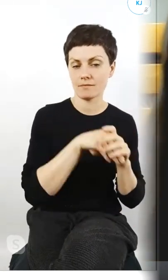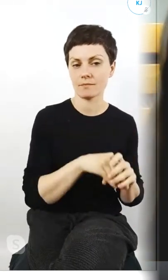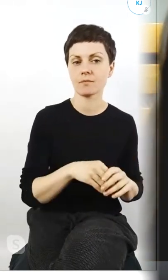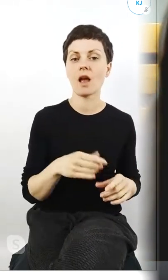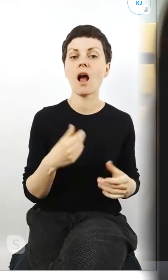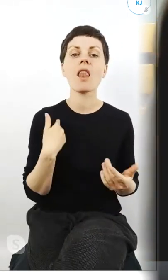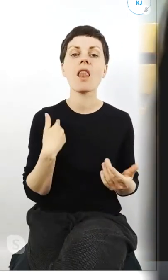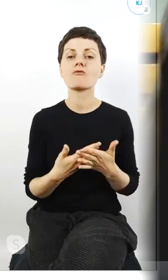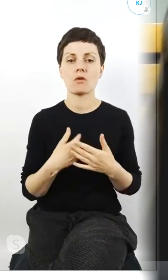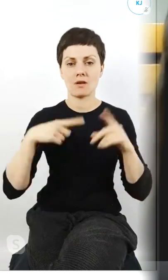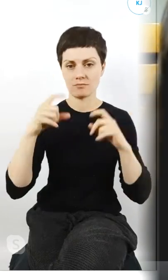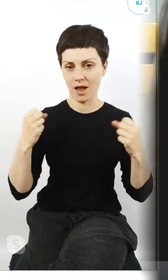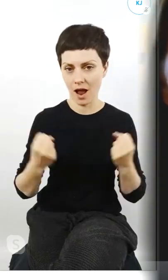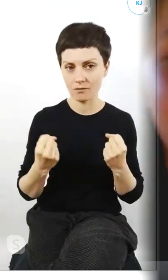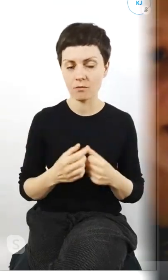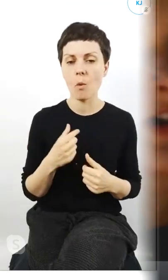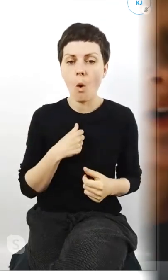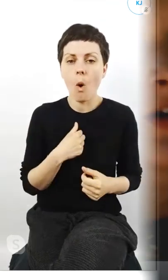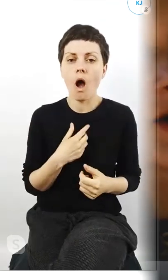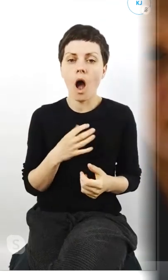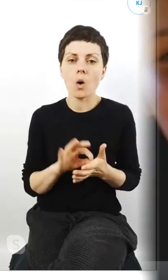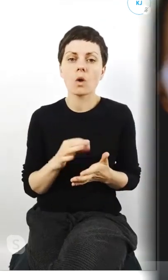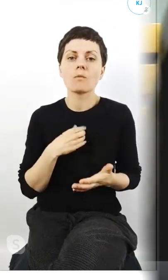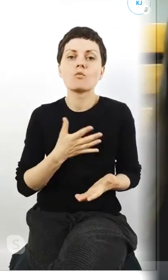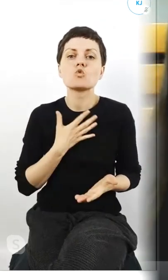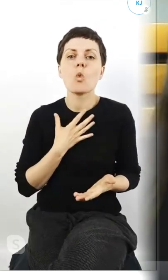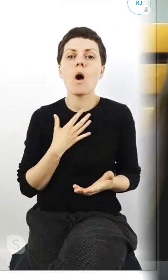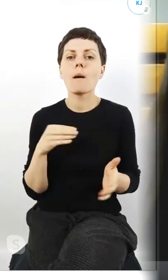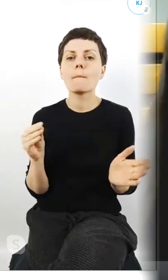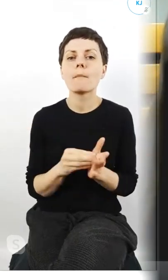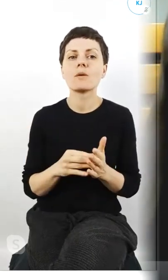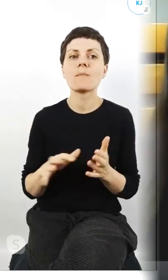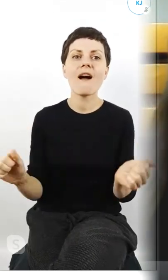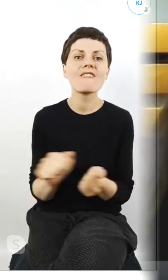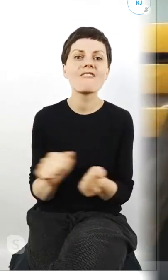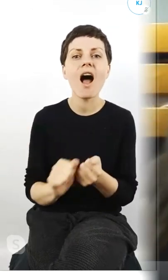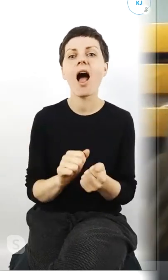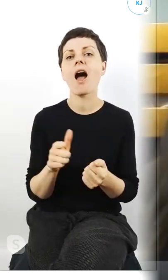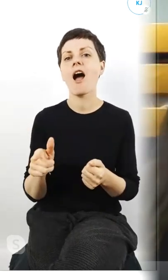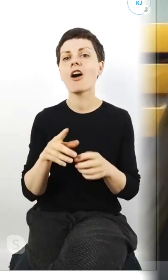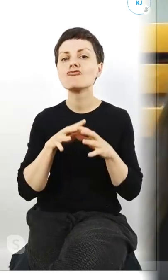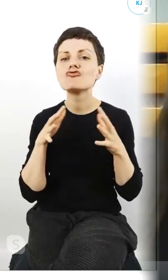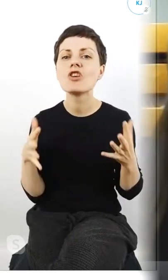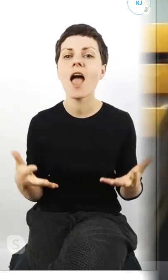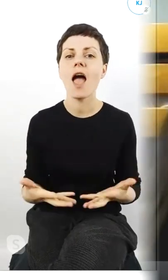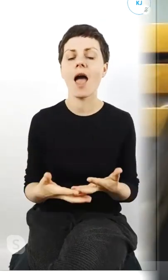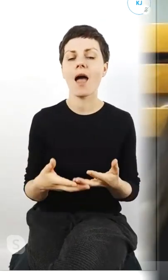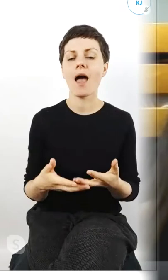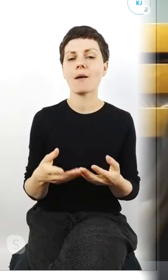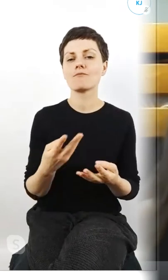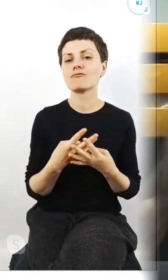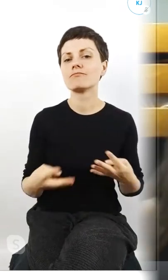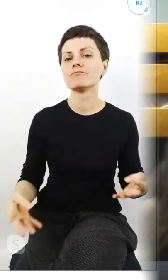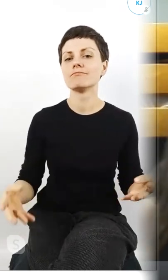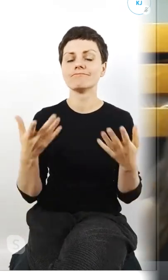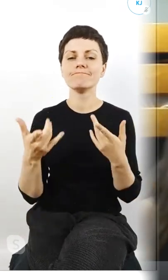że po prostu poczułam potrzebę walki o planetę ziemię i przeciwdziałanie kryzysowi klimatycznemu